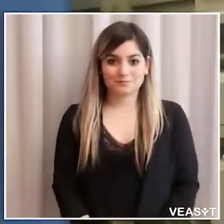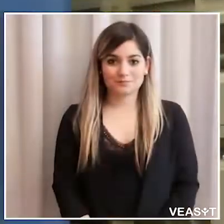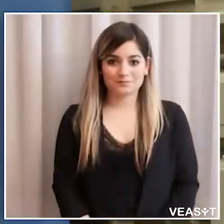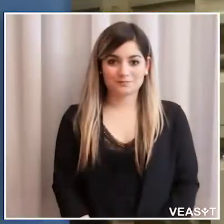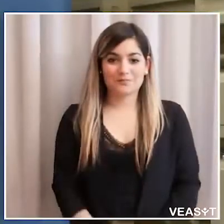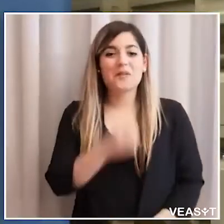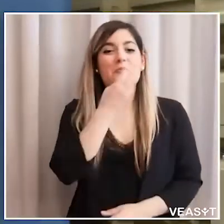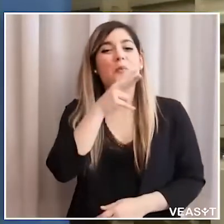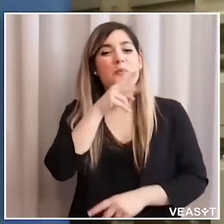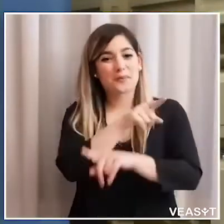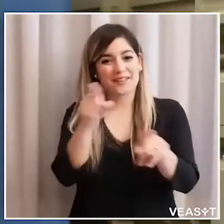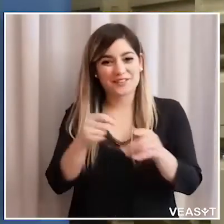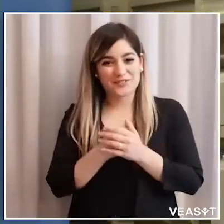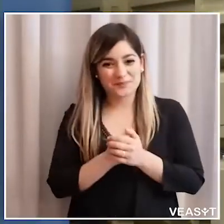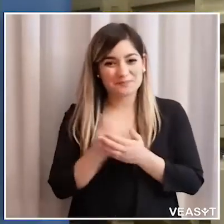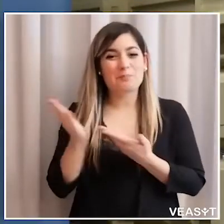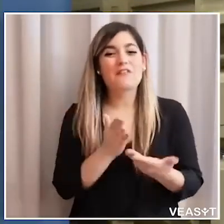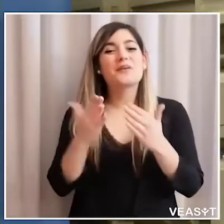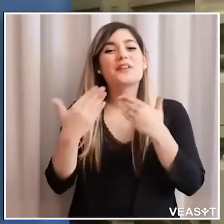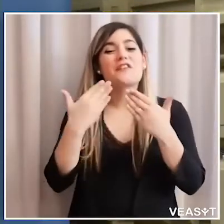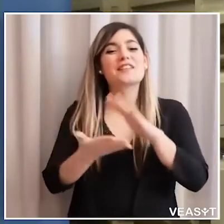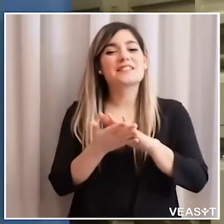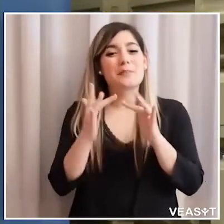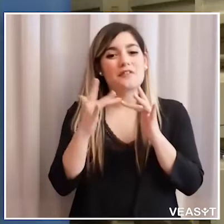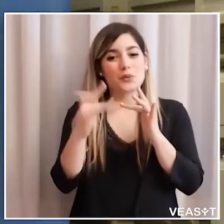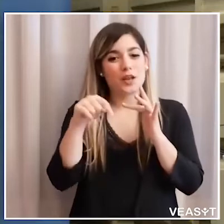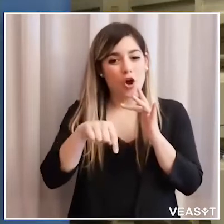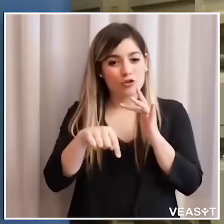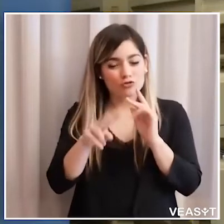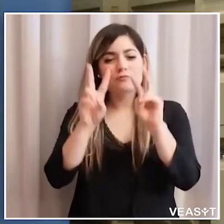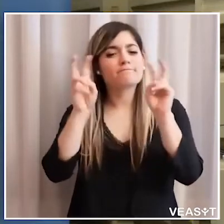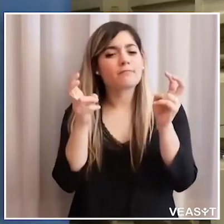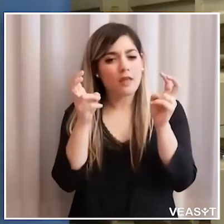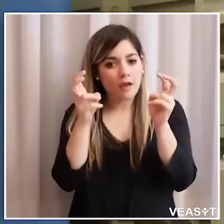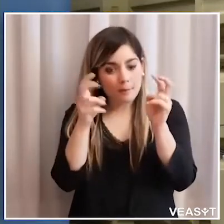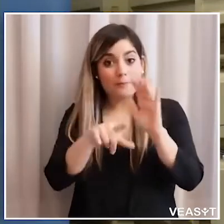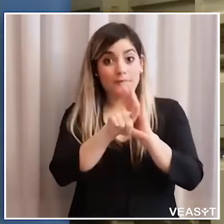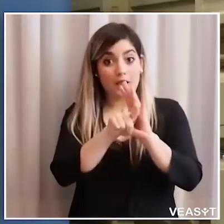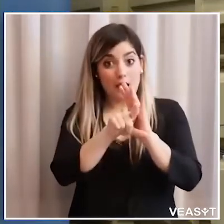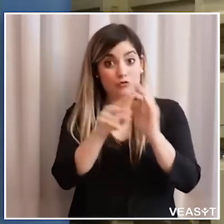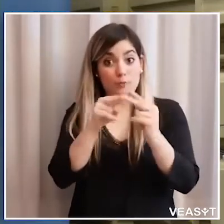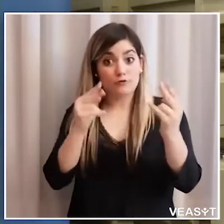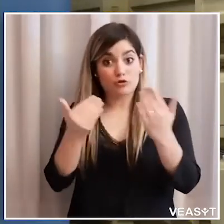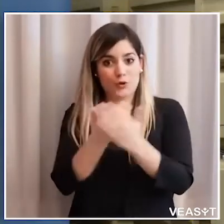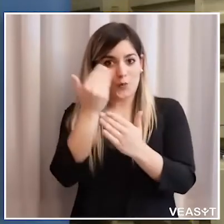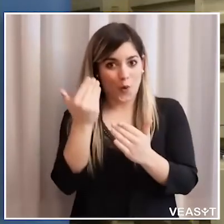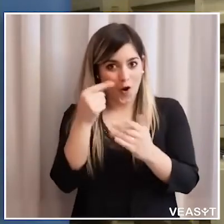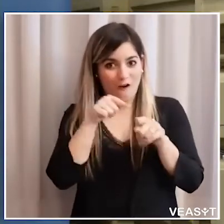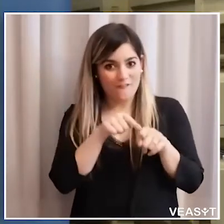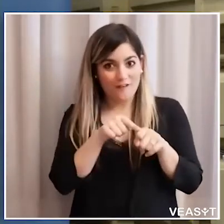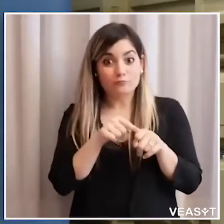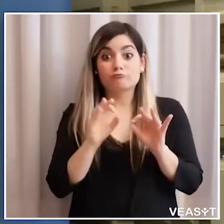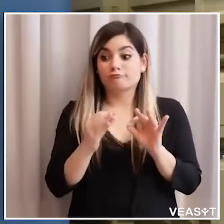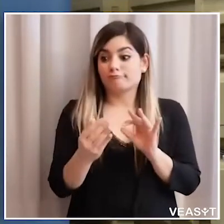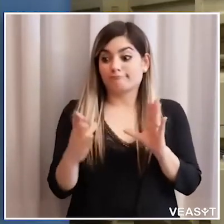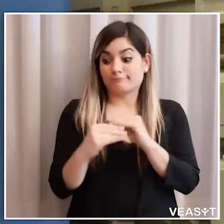Sì, buon pomeriggio. Benvenuti alla conferenza stampa virtuale di oggi che sarà incentrata sulla nuova legge provinciale